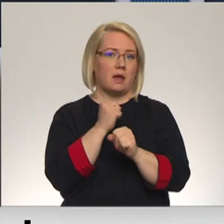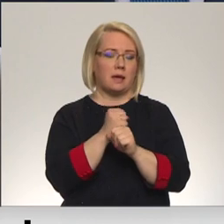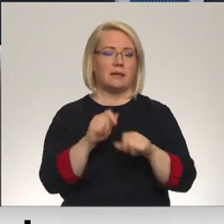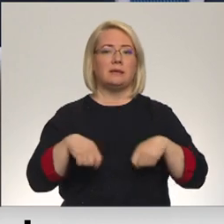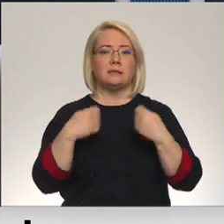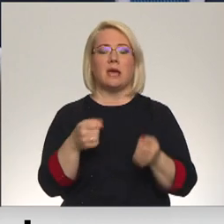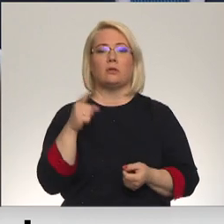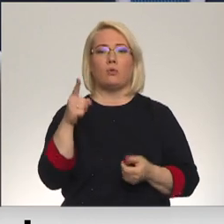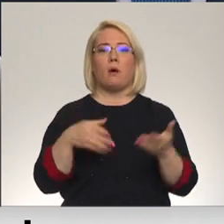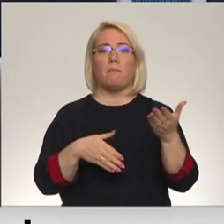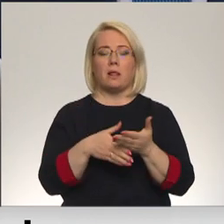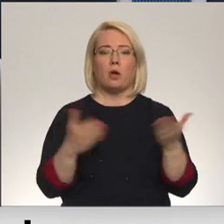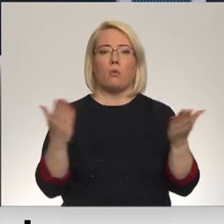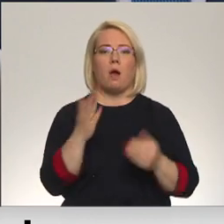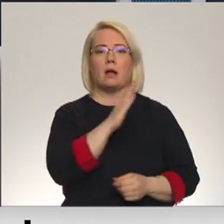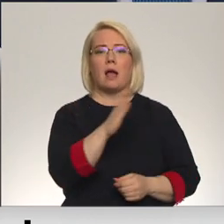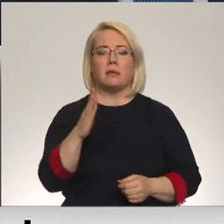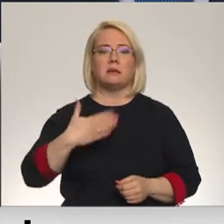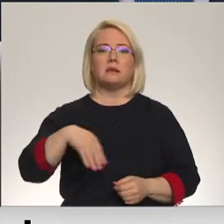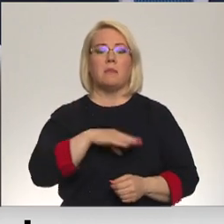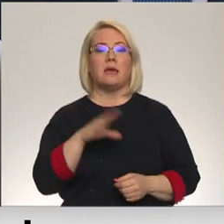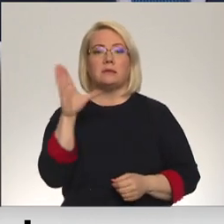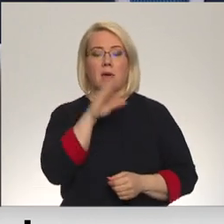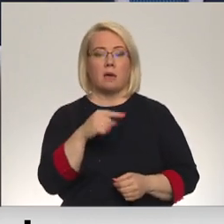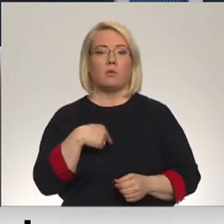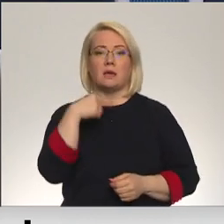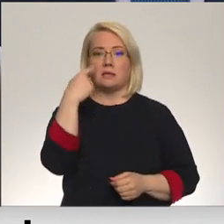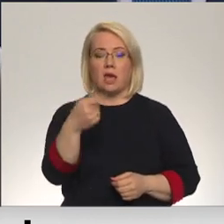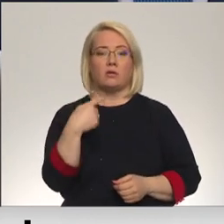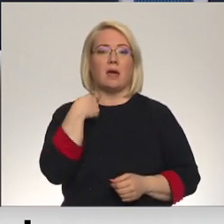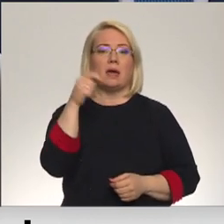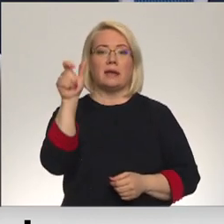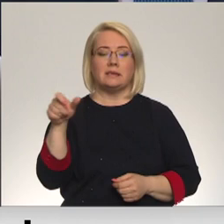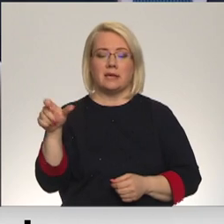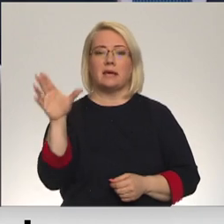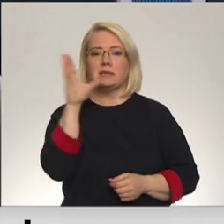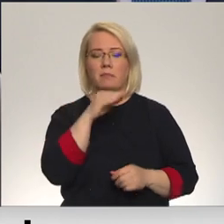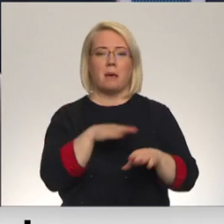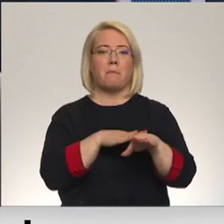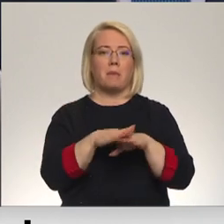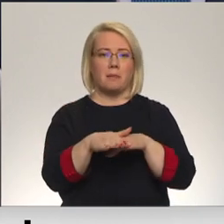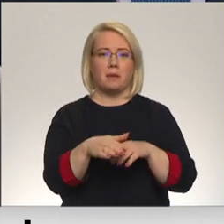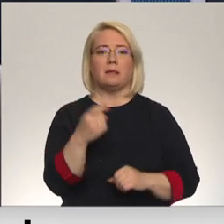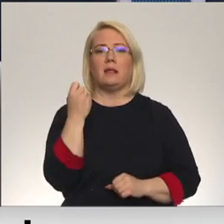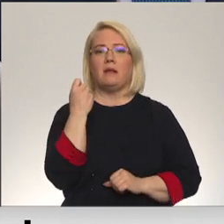to palīdzību, ko katrs mēs spējam. Un es teiktu, ka rītdienieki spēja piepildīt 11